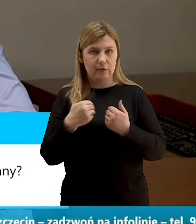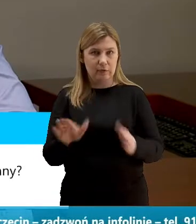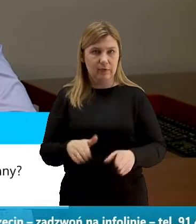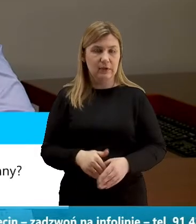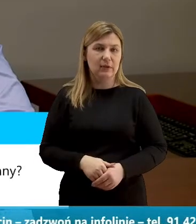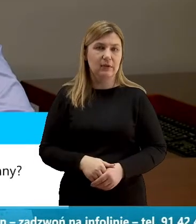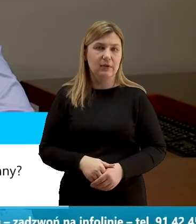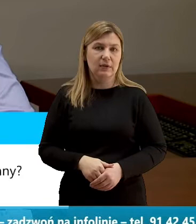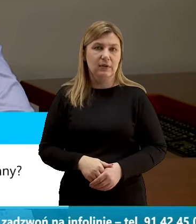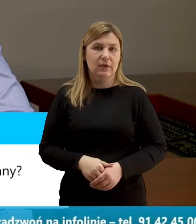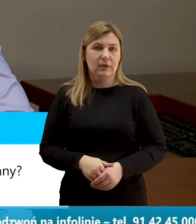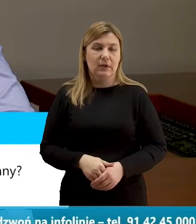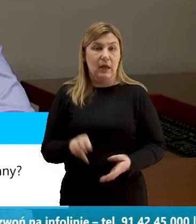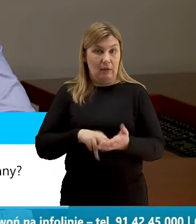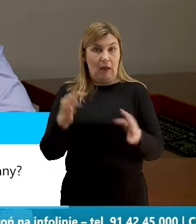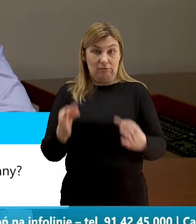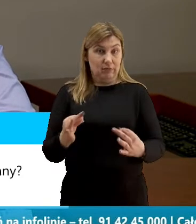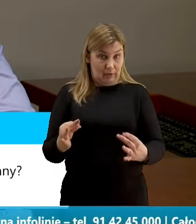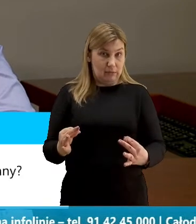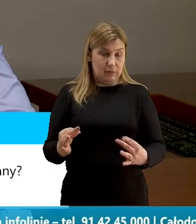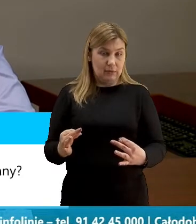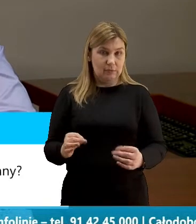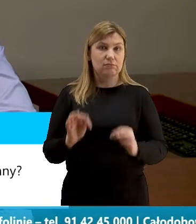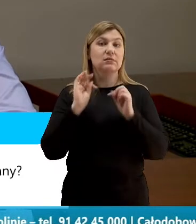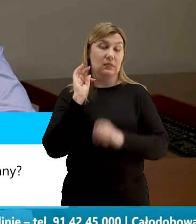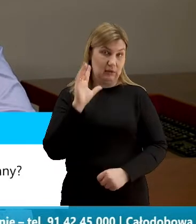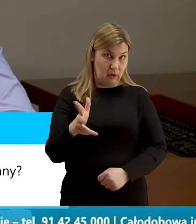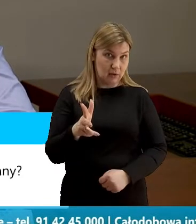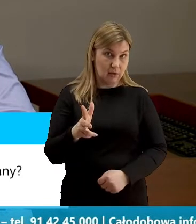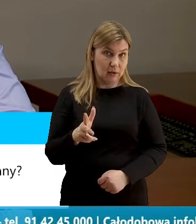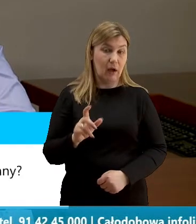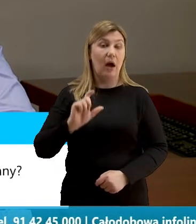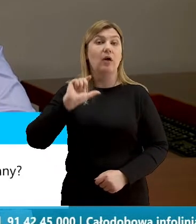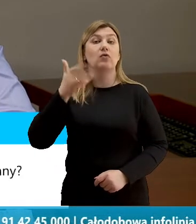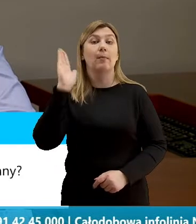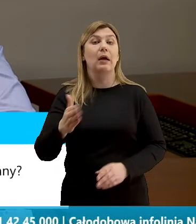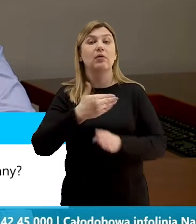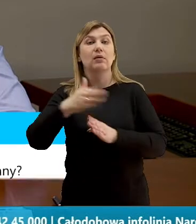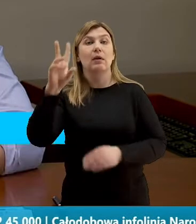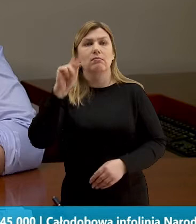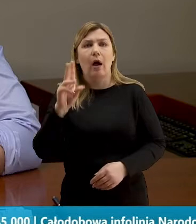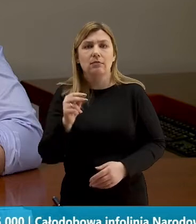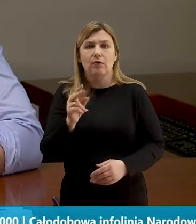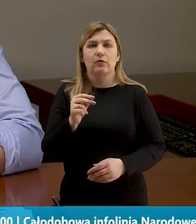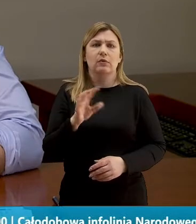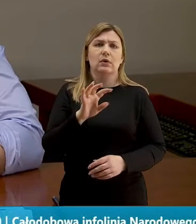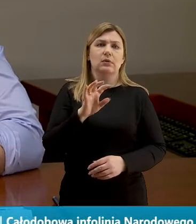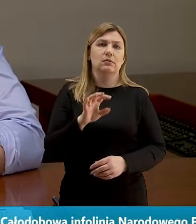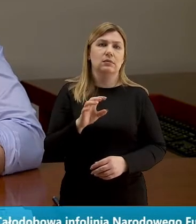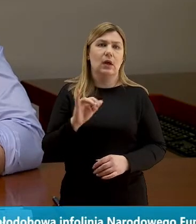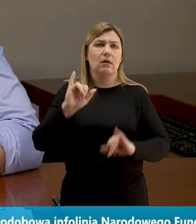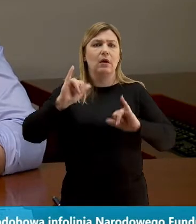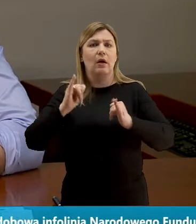Na ten moment tak, natomiast co wydarzy się w poniedziałek i jakie będą